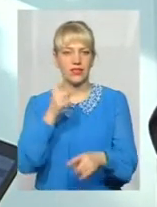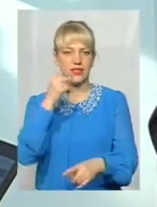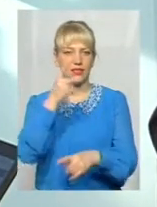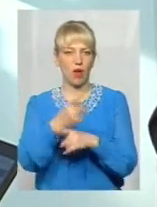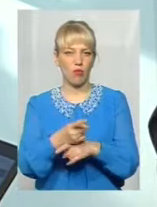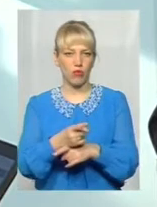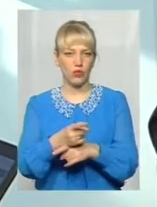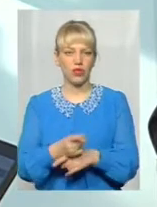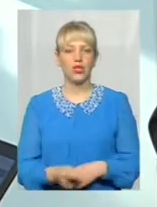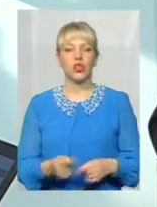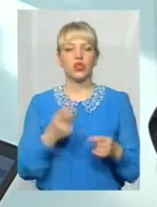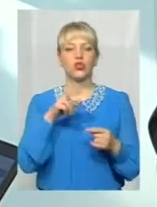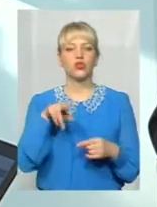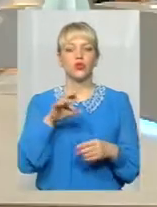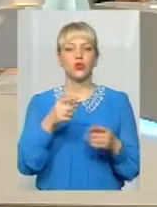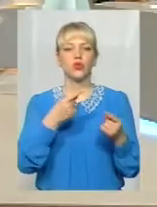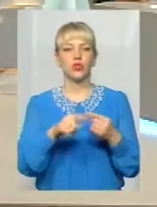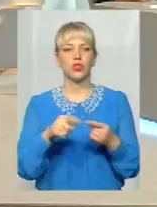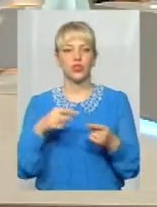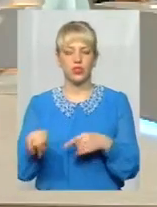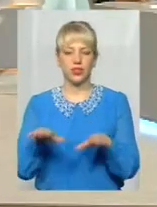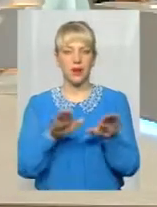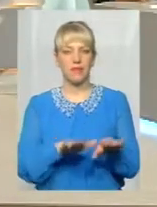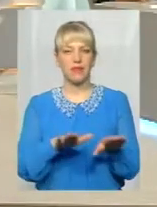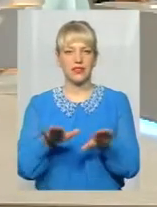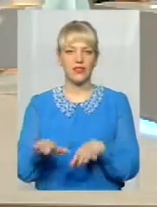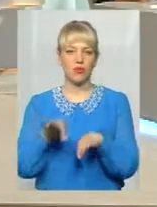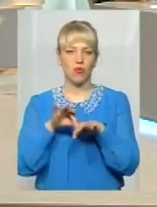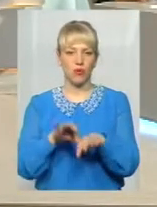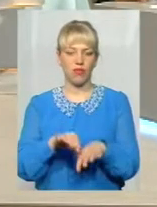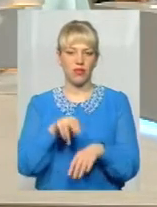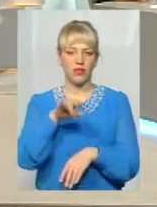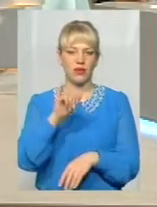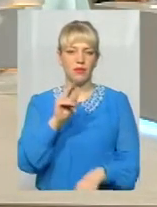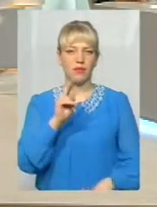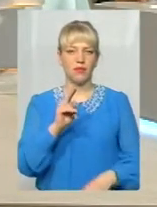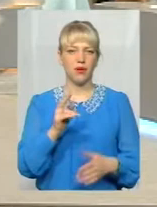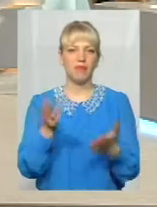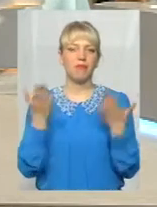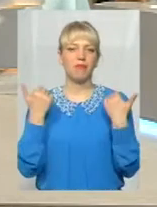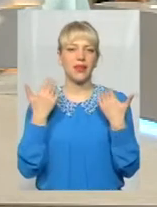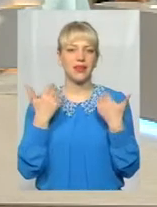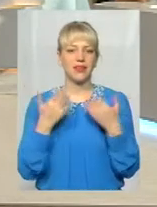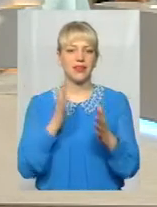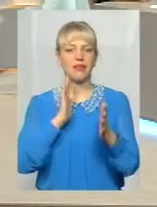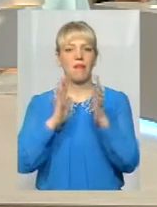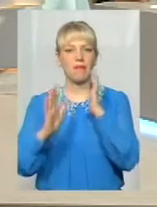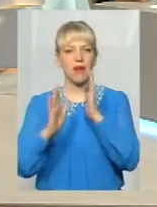Щодо інших місць проведення цих пікніків, парків і так далі, то